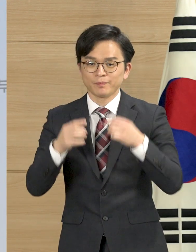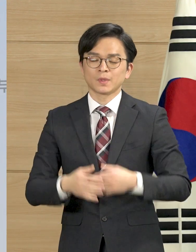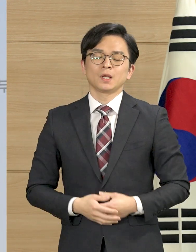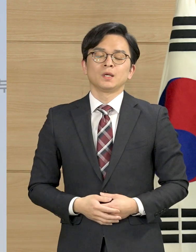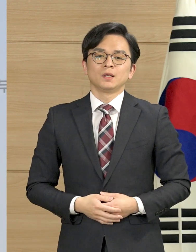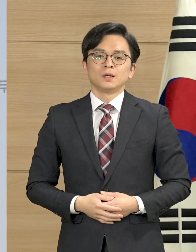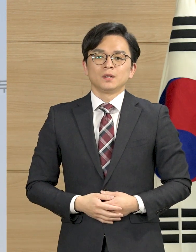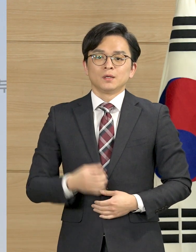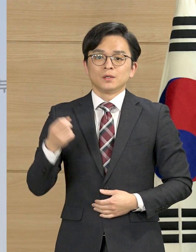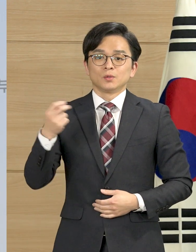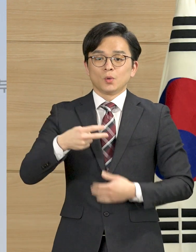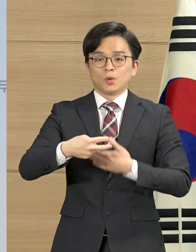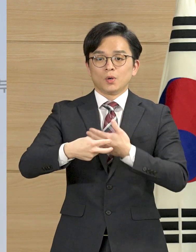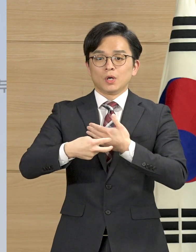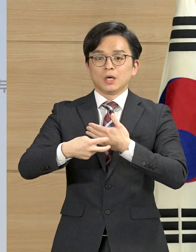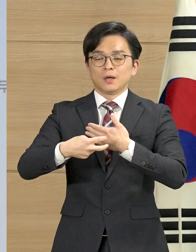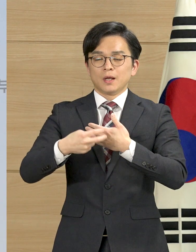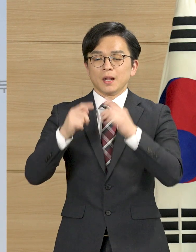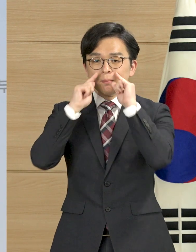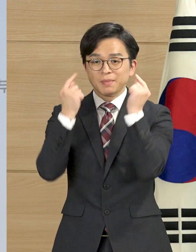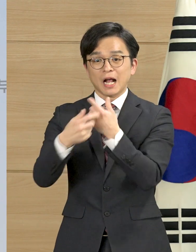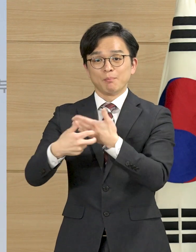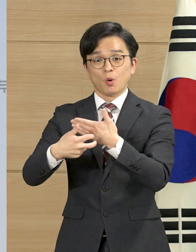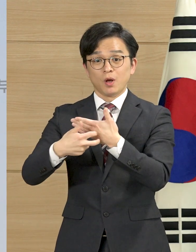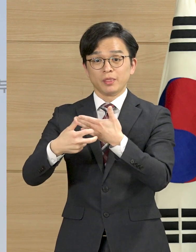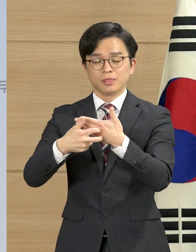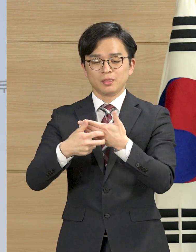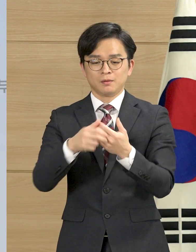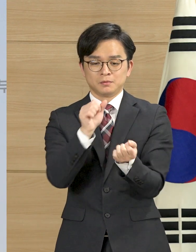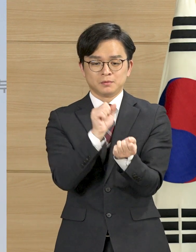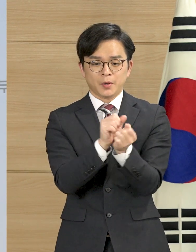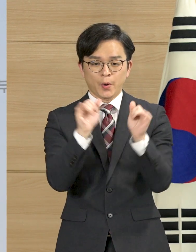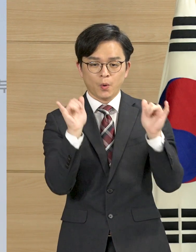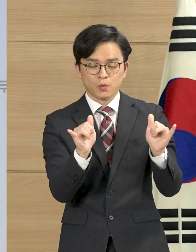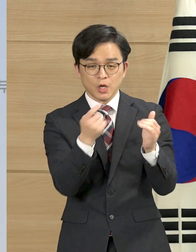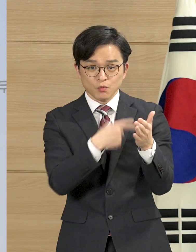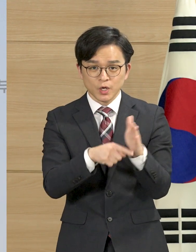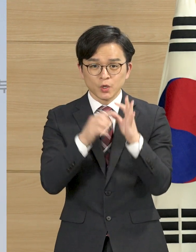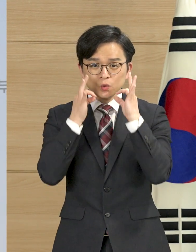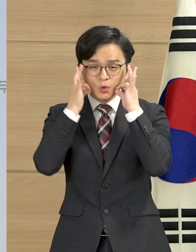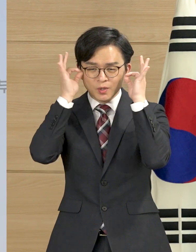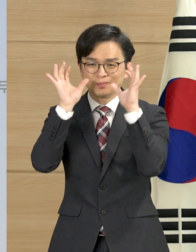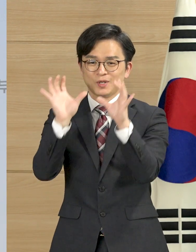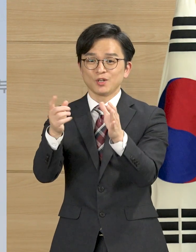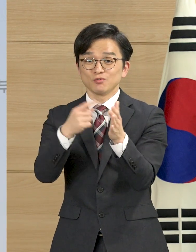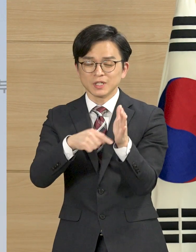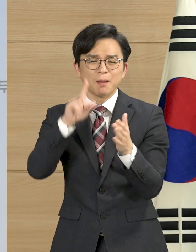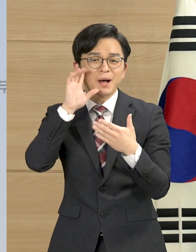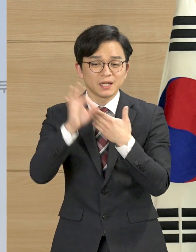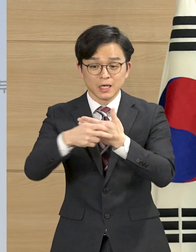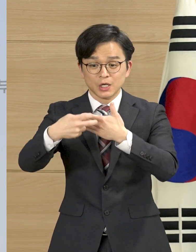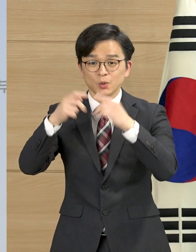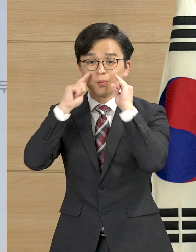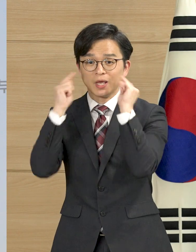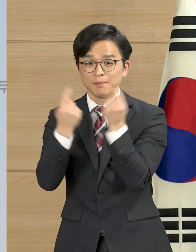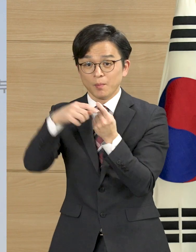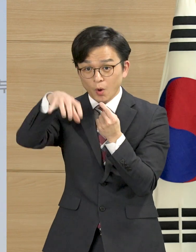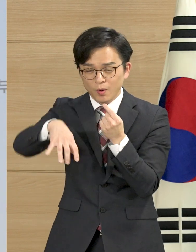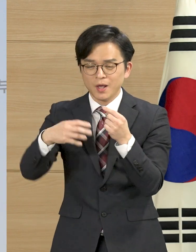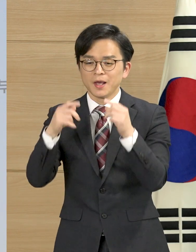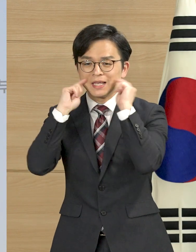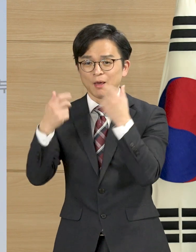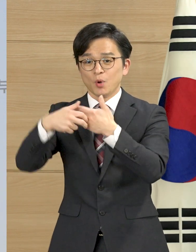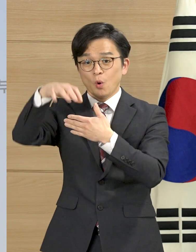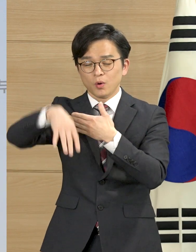의료기관이 신종 감염병 확산 방지에 전념할 수 있도록 신종 감염병으로 인한 손실보상을 실시할